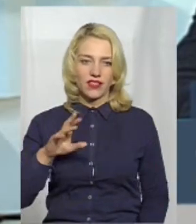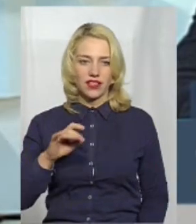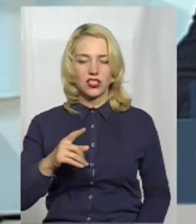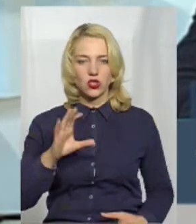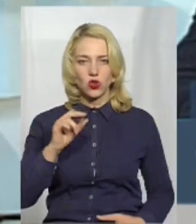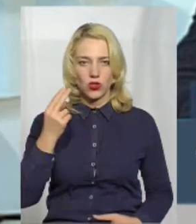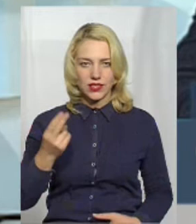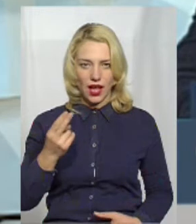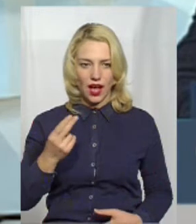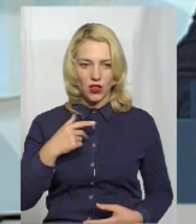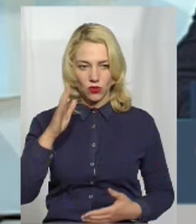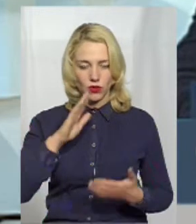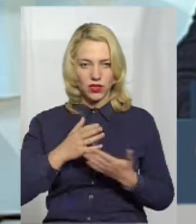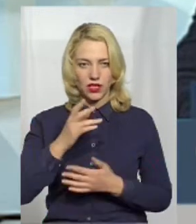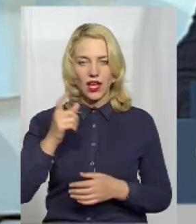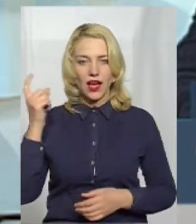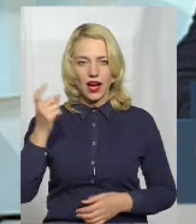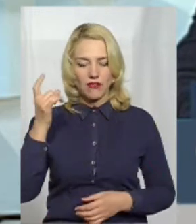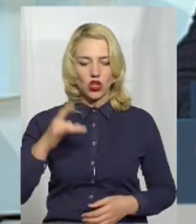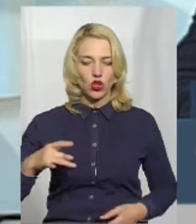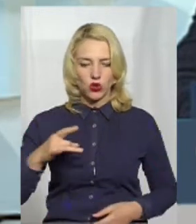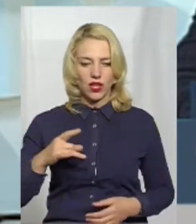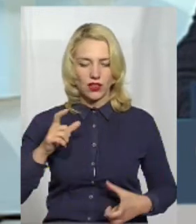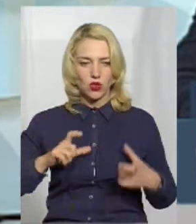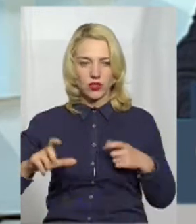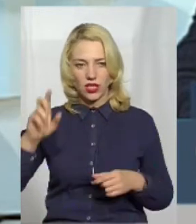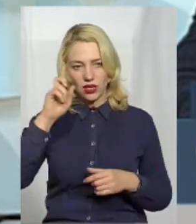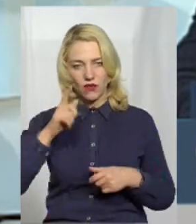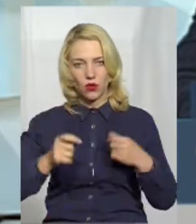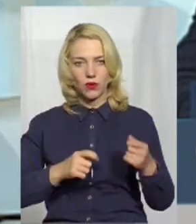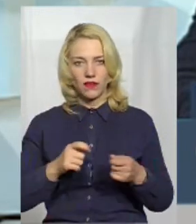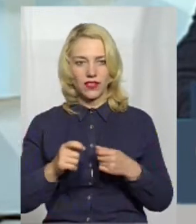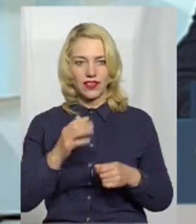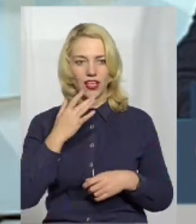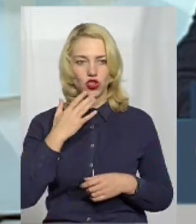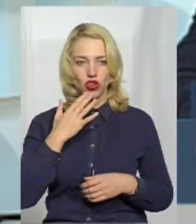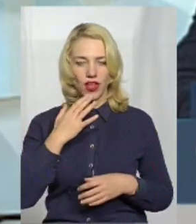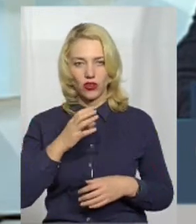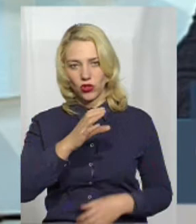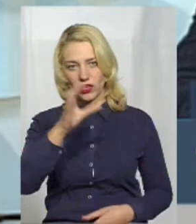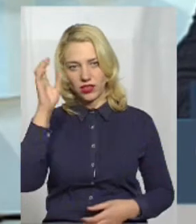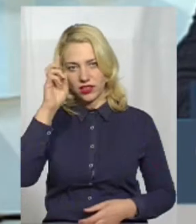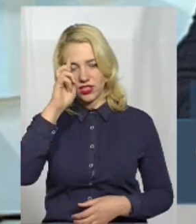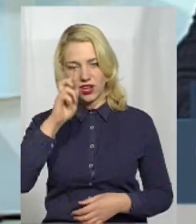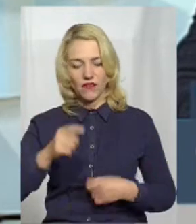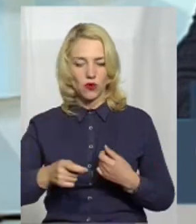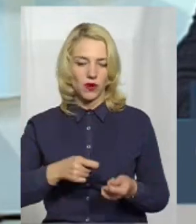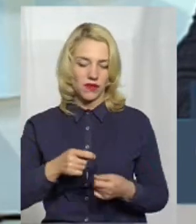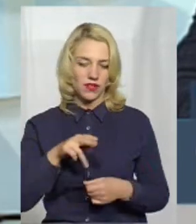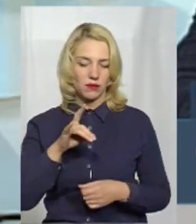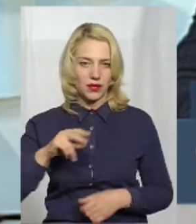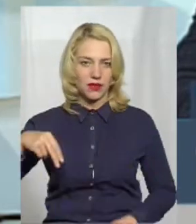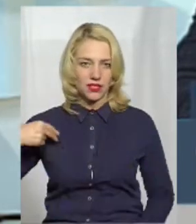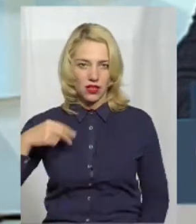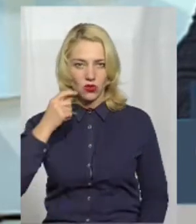політики Харківського регіонального інституту державного управління Національної академії державного управління при